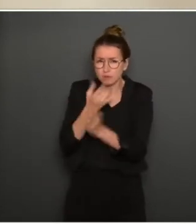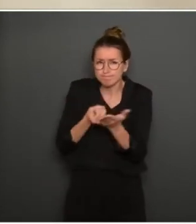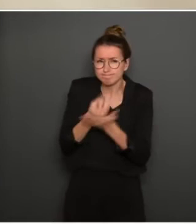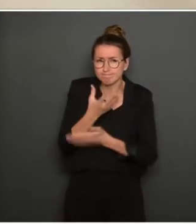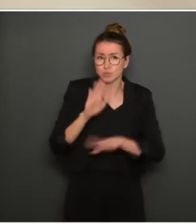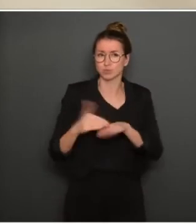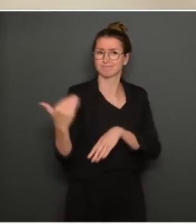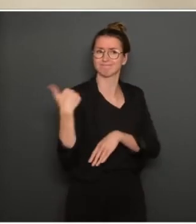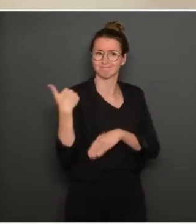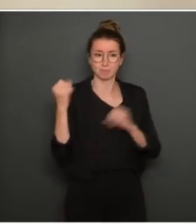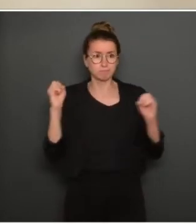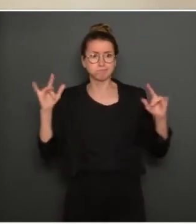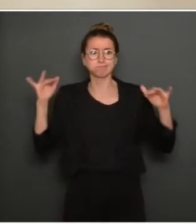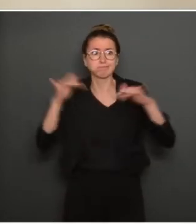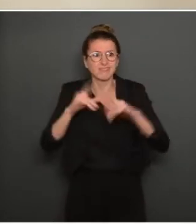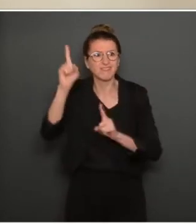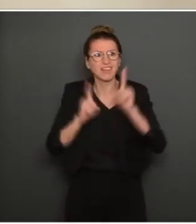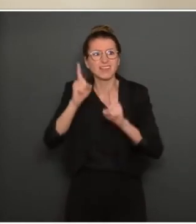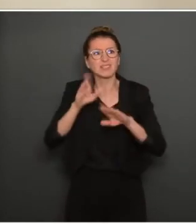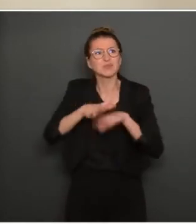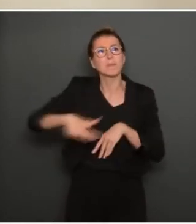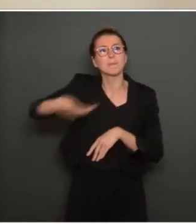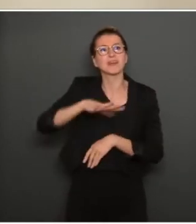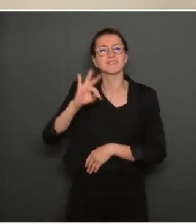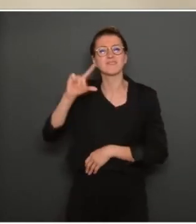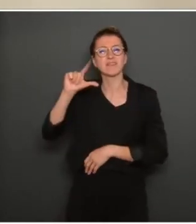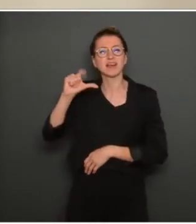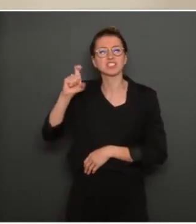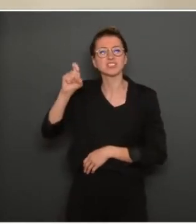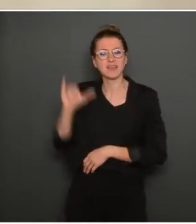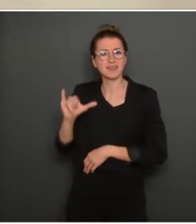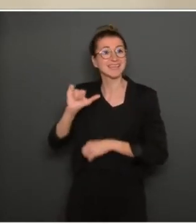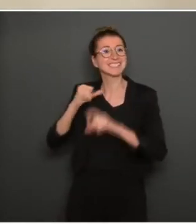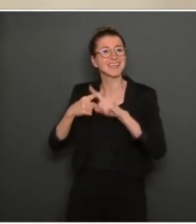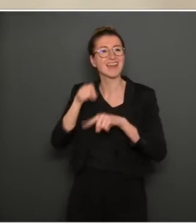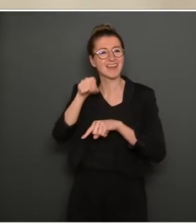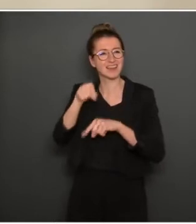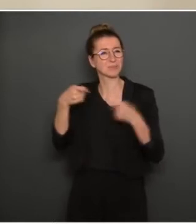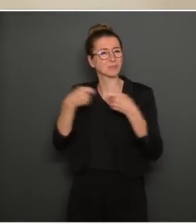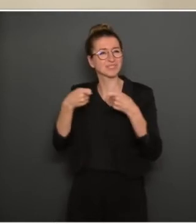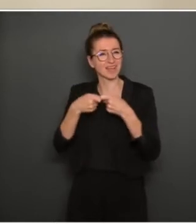manifestations ou à la place Flagey de ce samedi, dont les images continuent de circuler sur les réseaux sociaux.